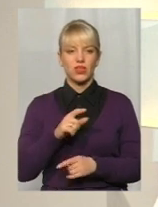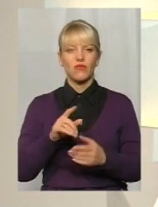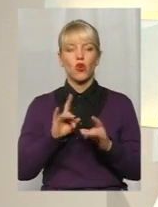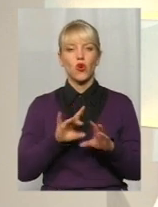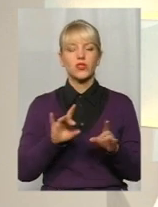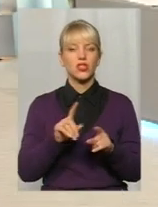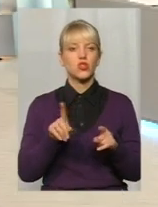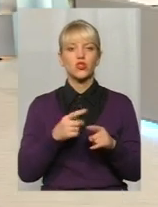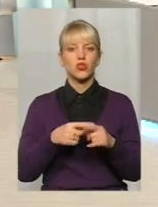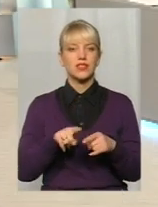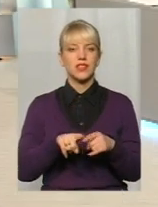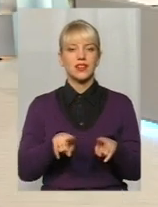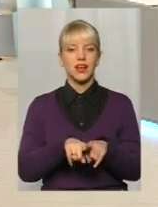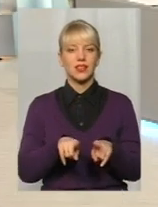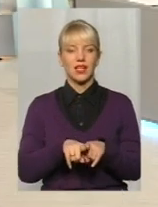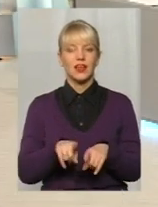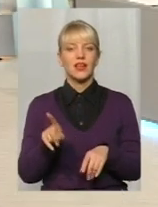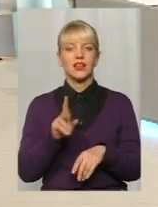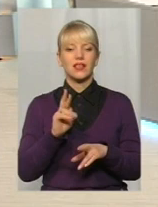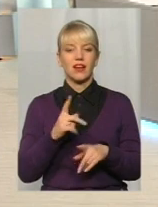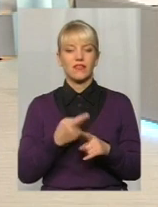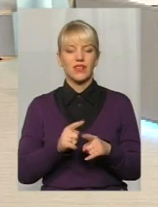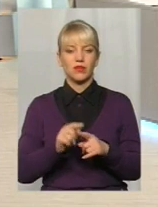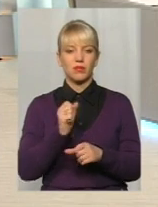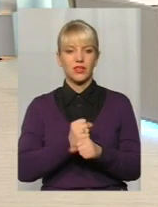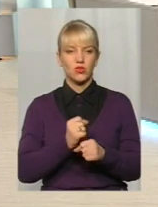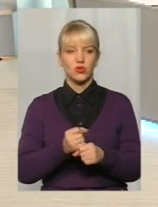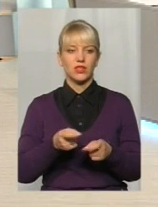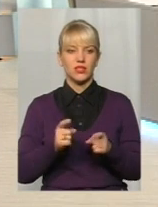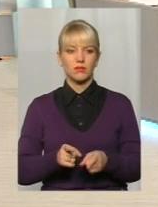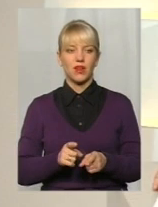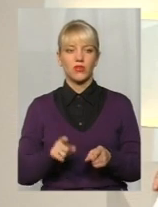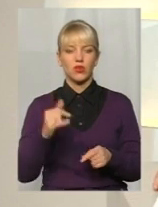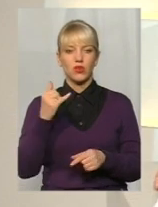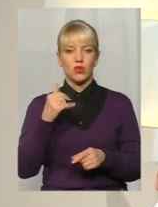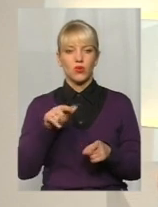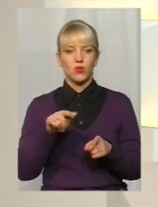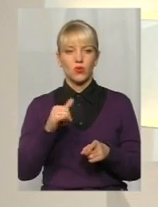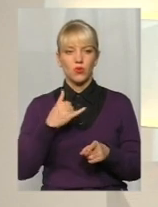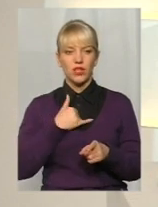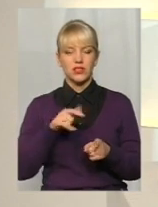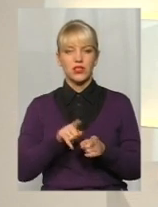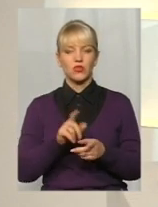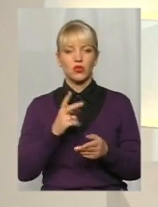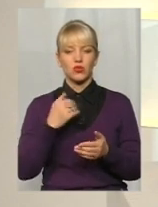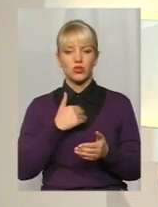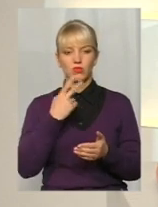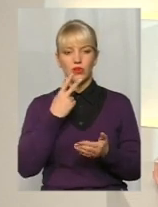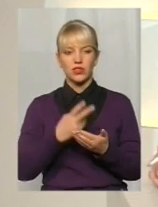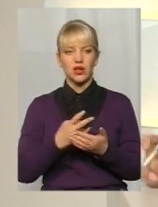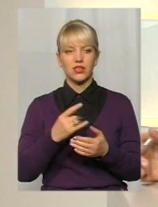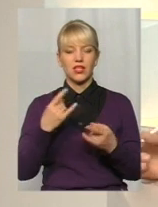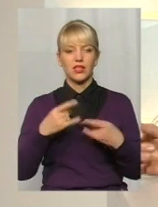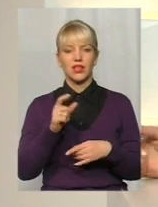будь ласка, що це таке і як він працює насправді. А в нас також ми хочемо показати, як він працює і